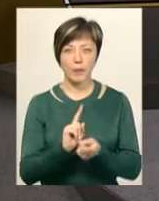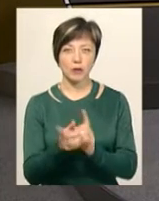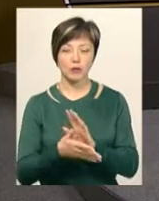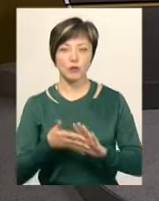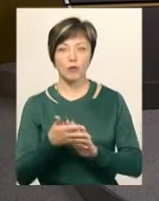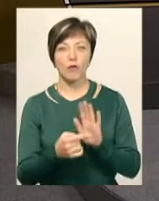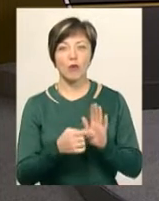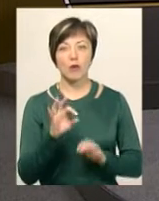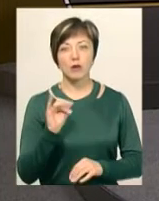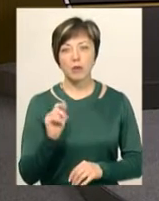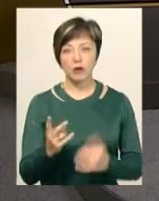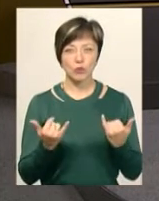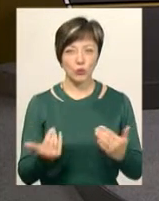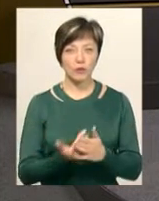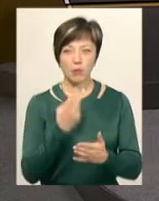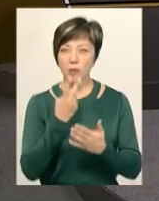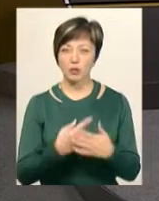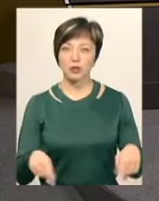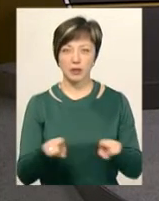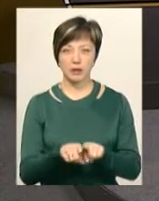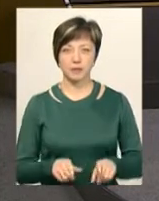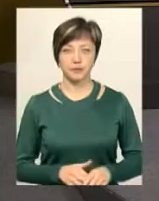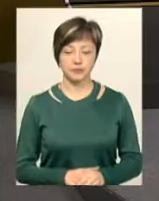жестової мови Ольга Рибак. Сьогодні у випуск ви побачите.